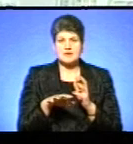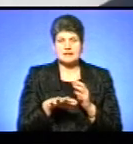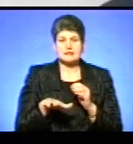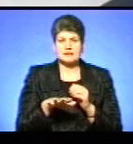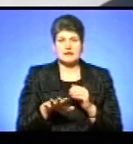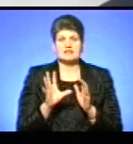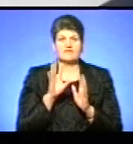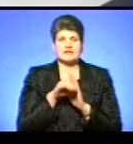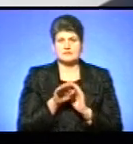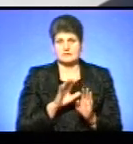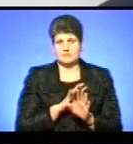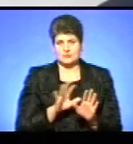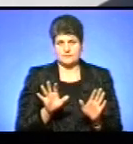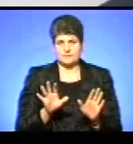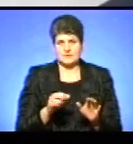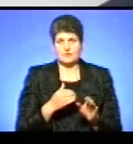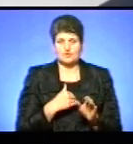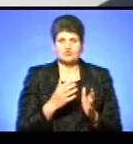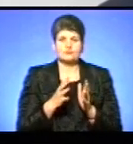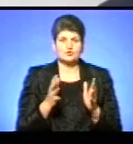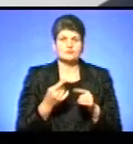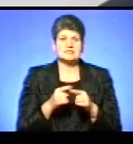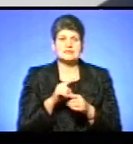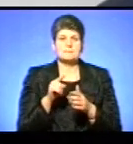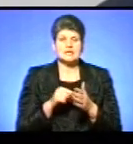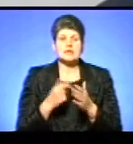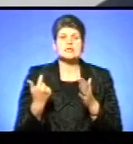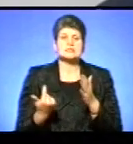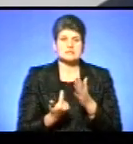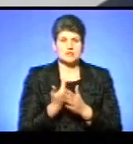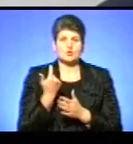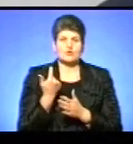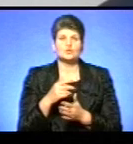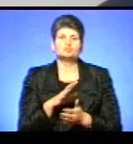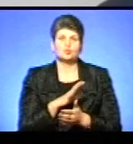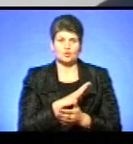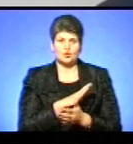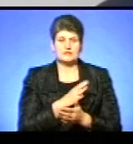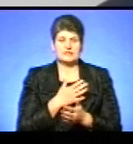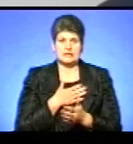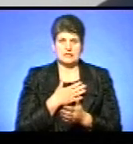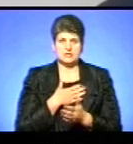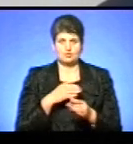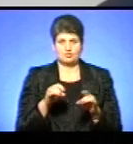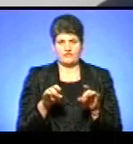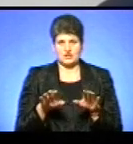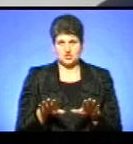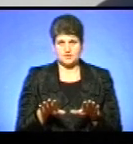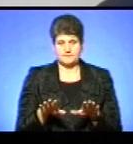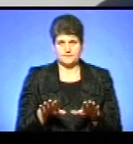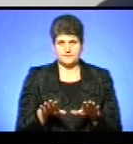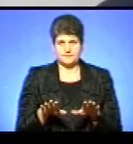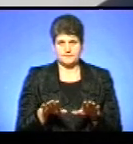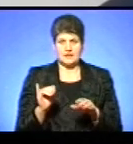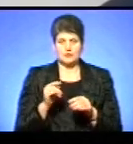були. Я не хочу більше, щоб це питання знов було на нашому вирішенні. І